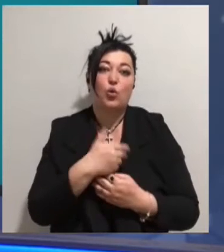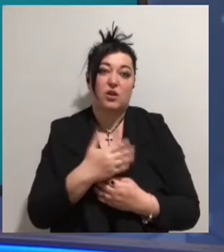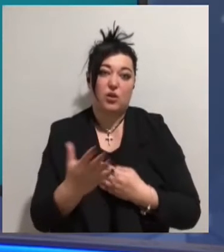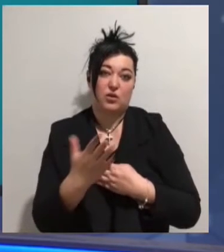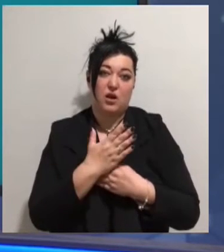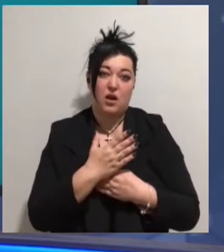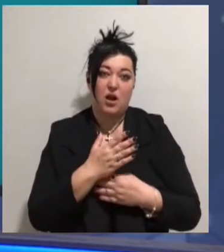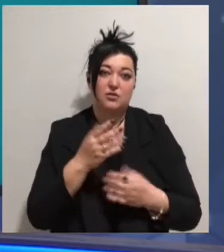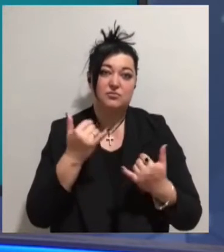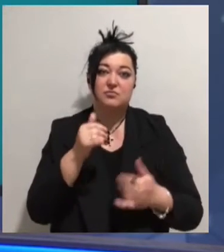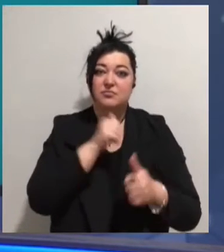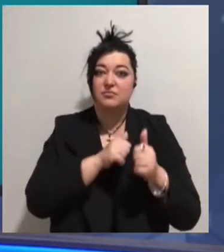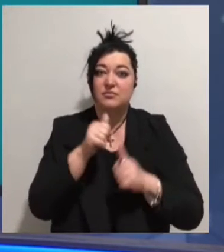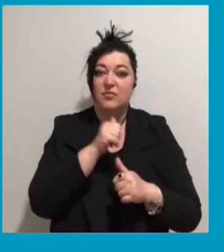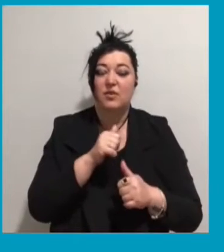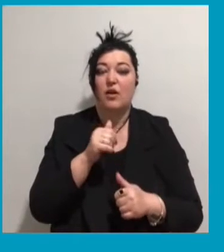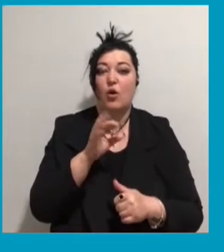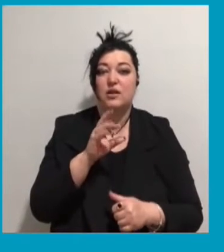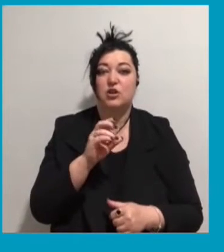отримати коментар Олексія Мясковського.